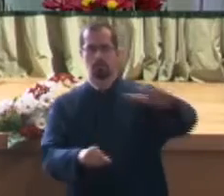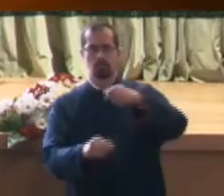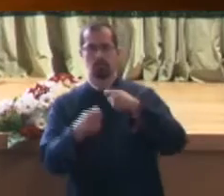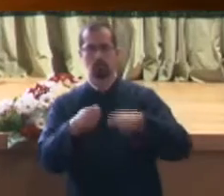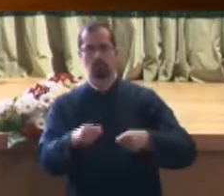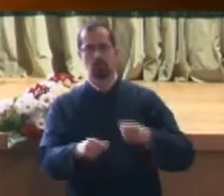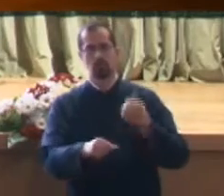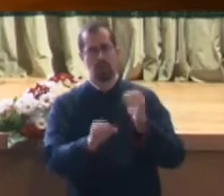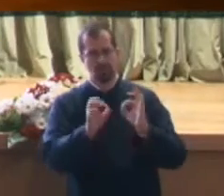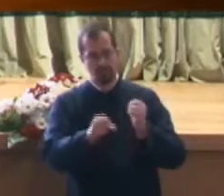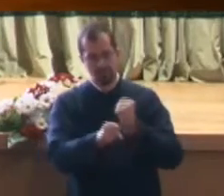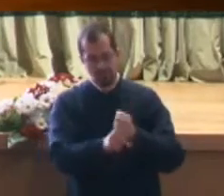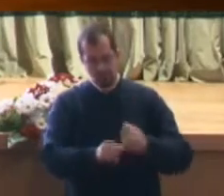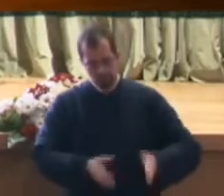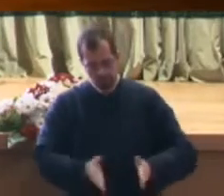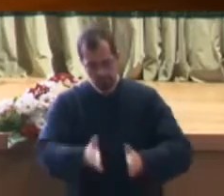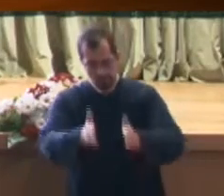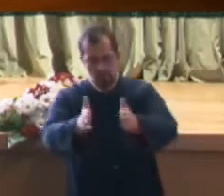pentru bicicliști,